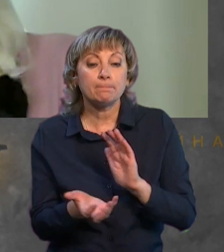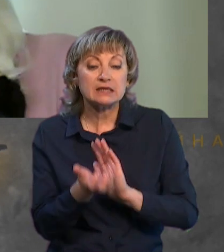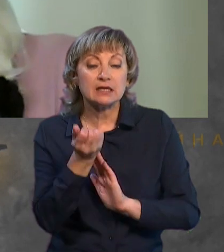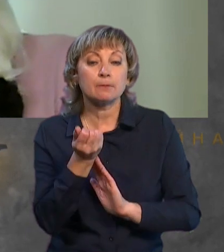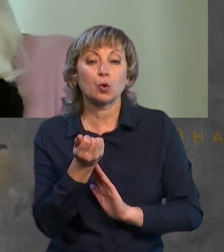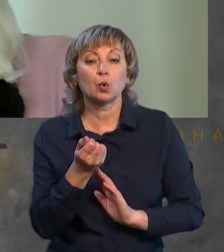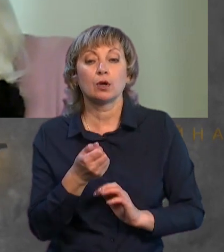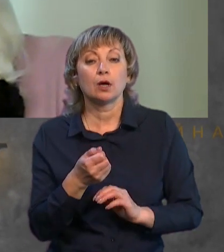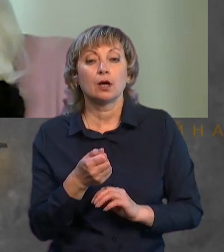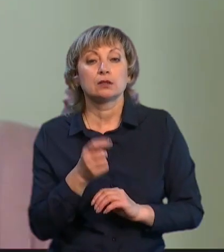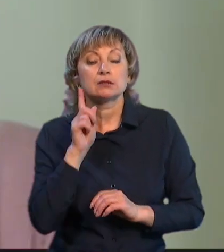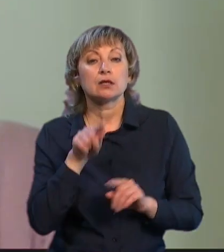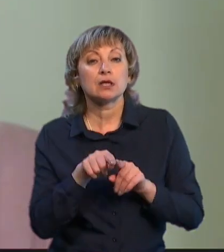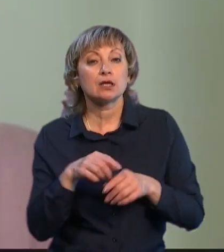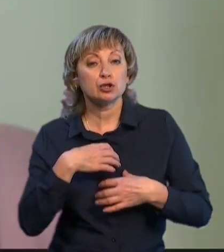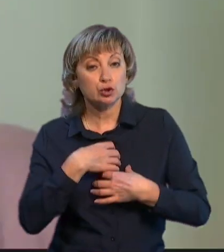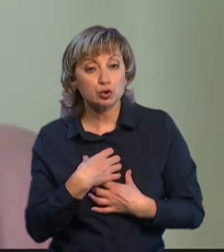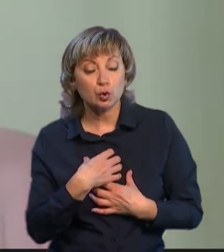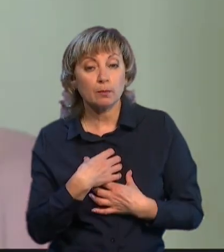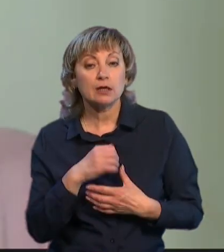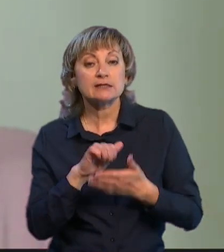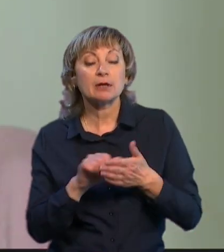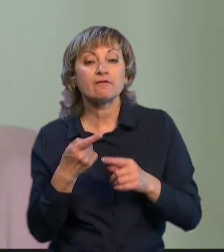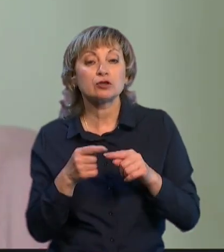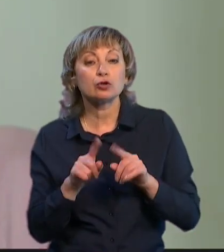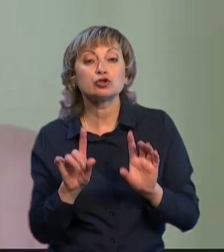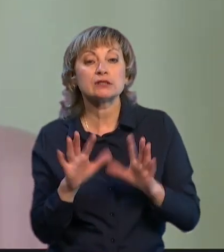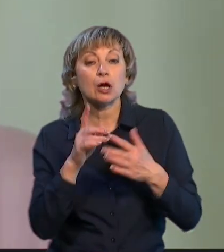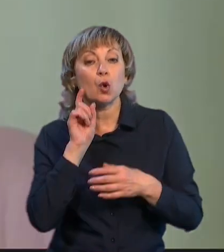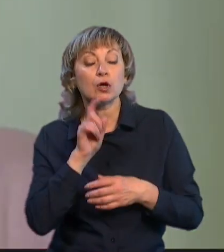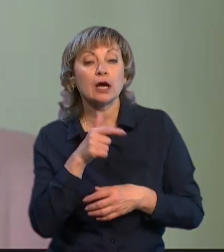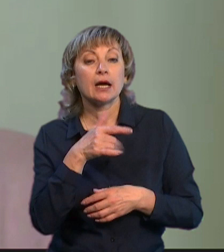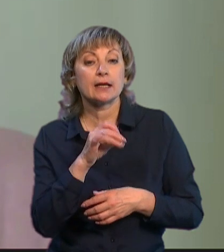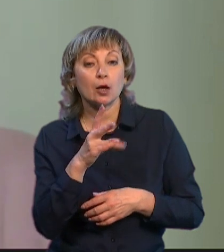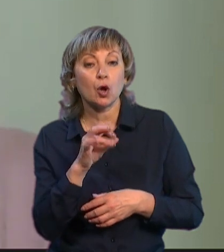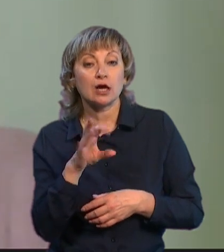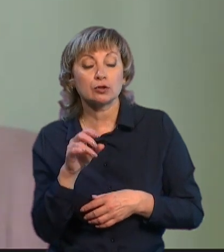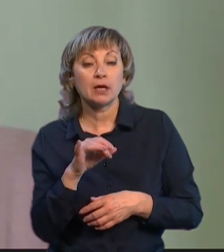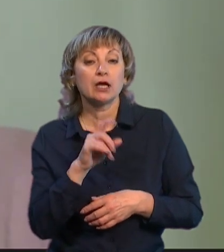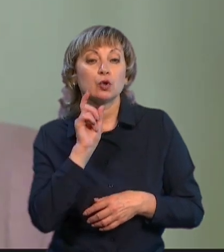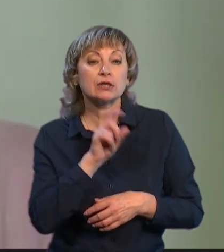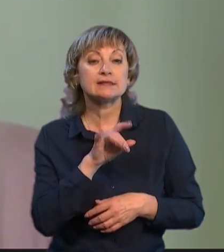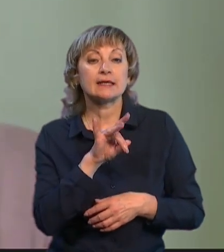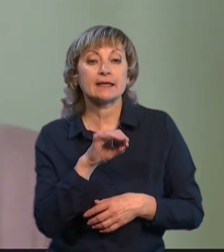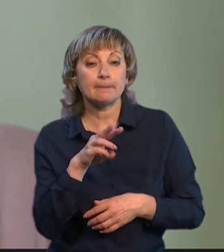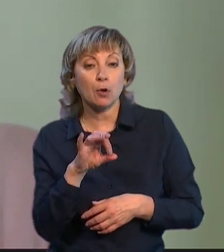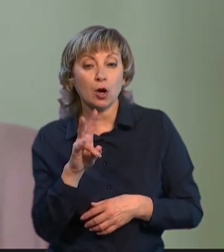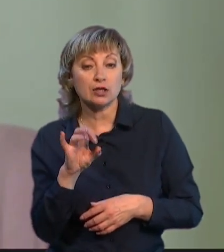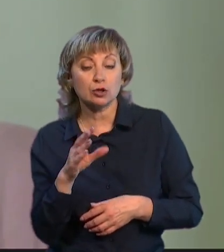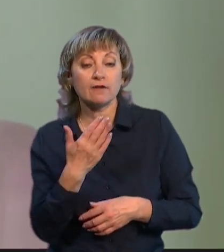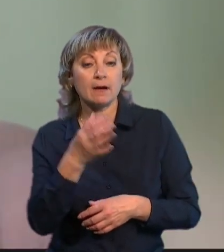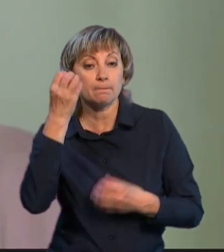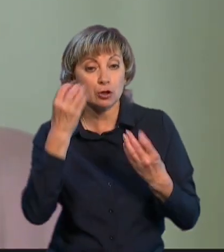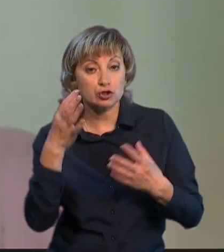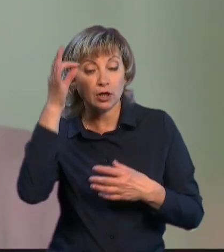знаєте, такий сум з приводу того, що сталося українським греко-католикам і українським римокатоликам. І просто вам нагадаю,